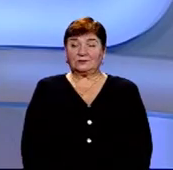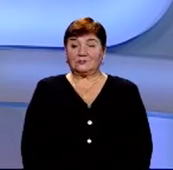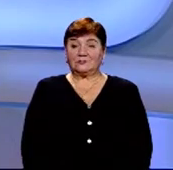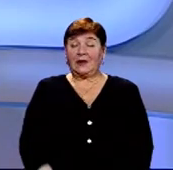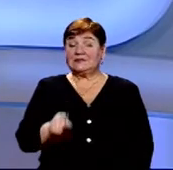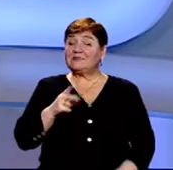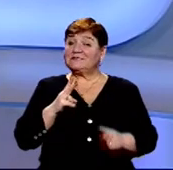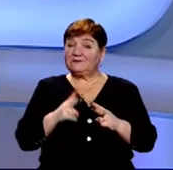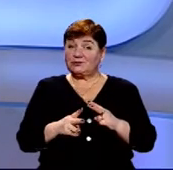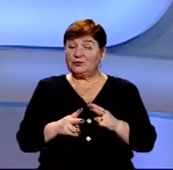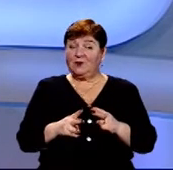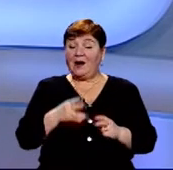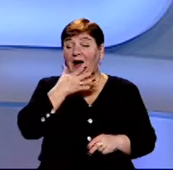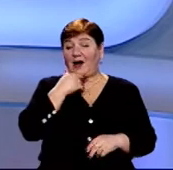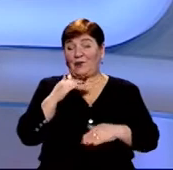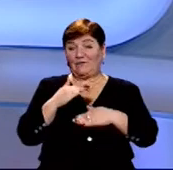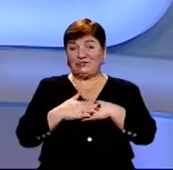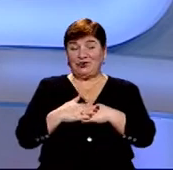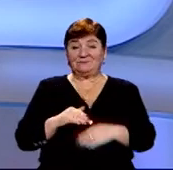Цим завершуємо. Гарного вечора.